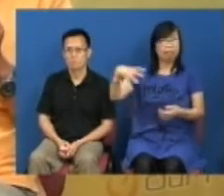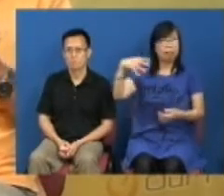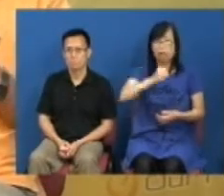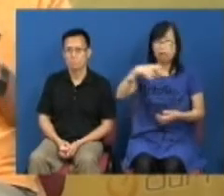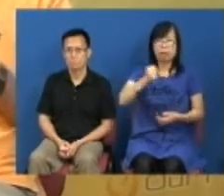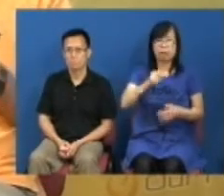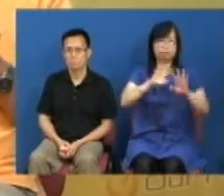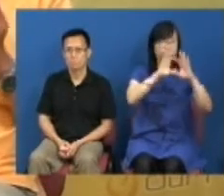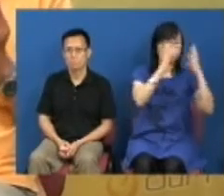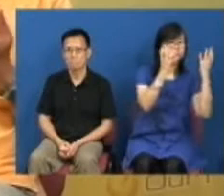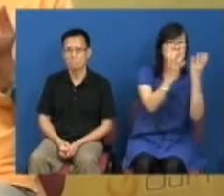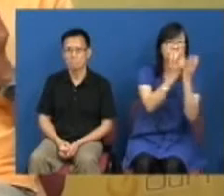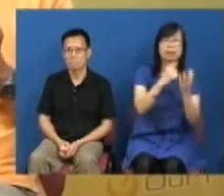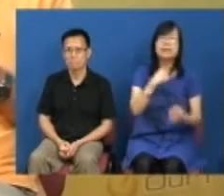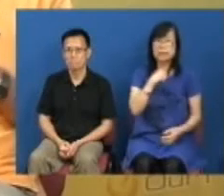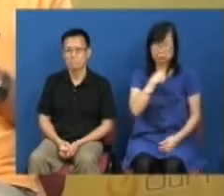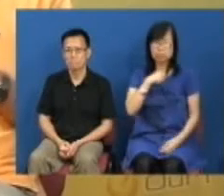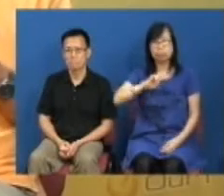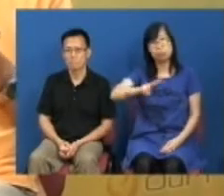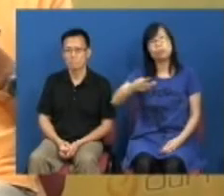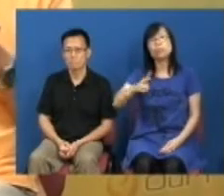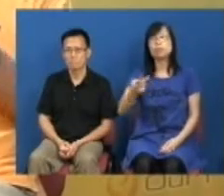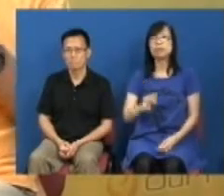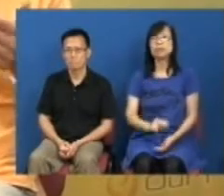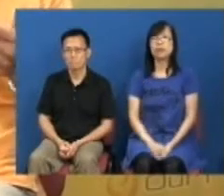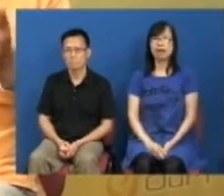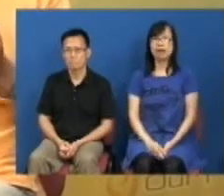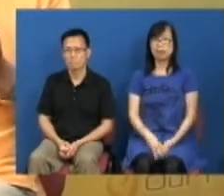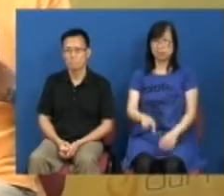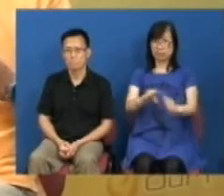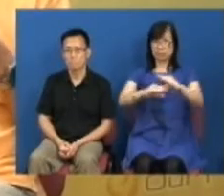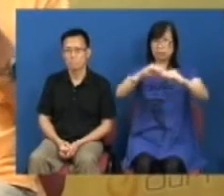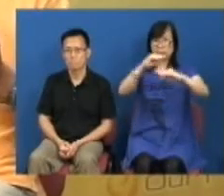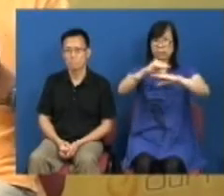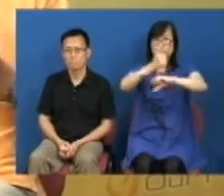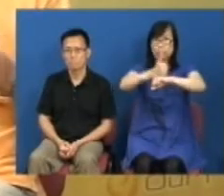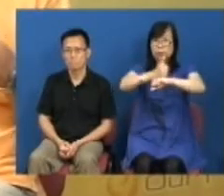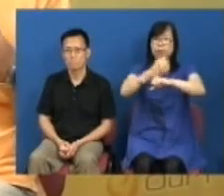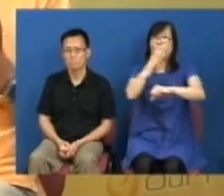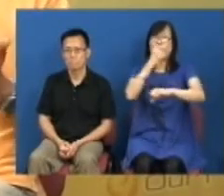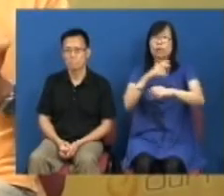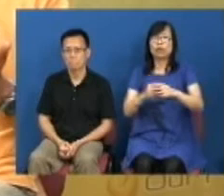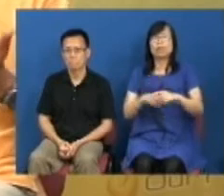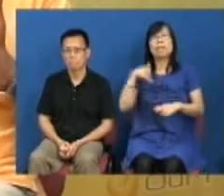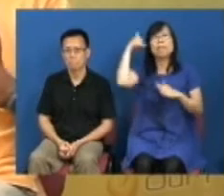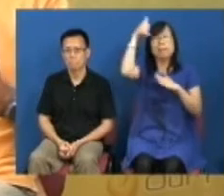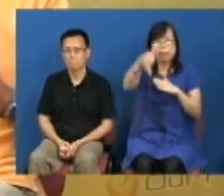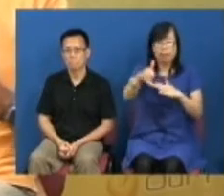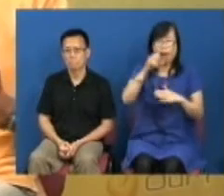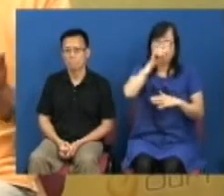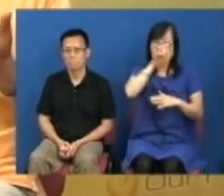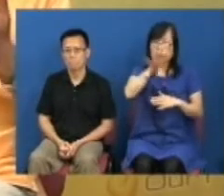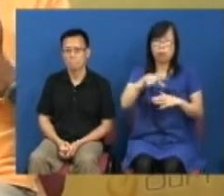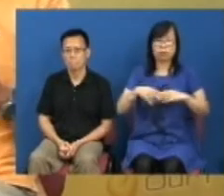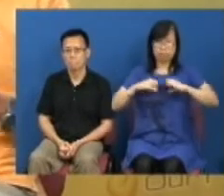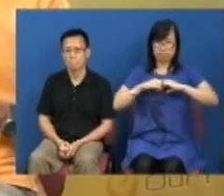的班子这些都是改变的问题但是是建基于香港人肯走出来说出自己心里面信